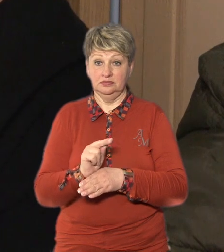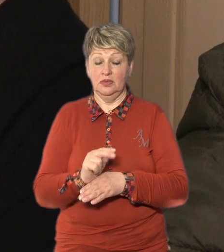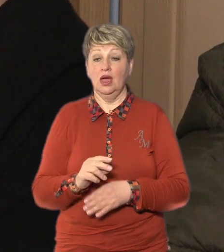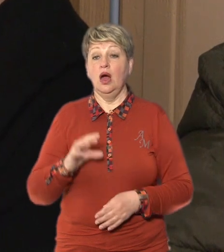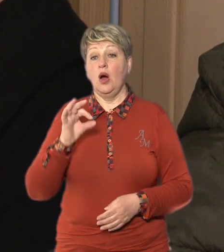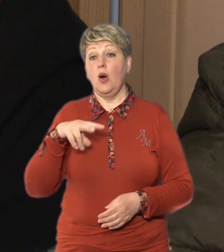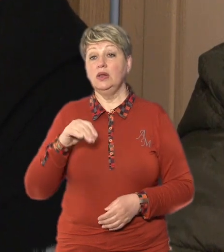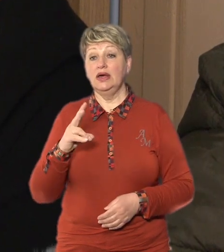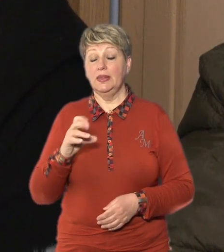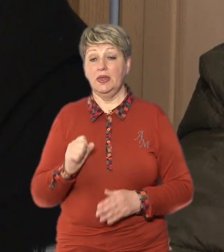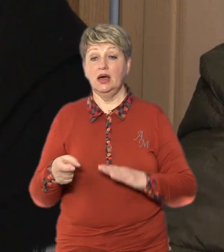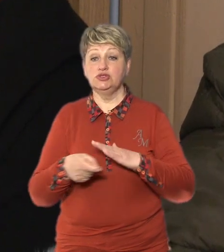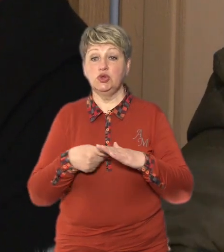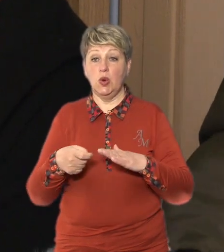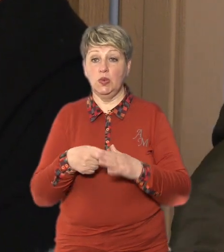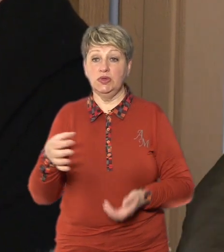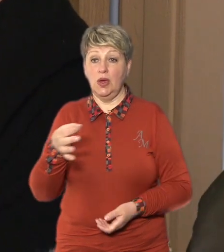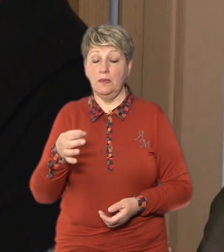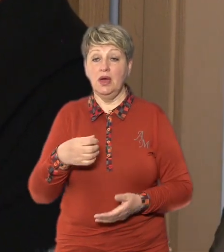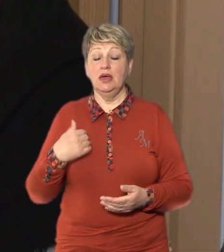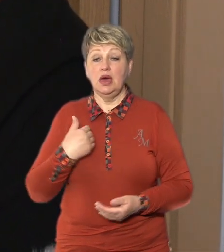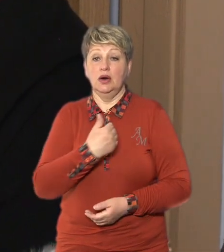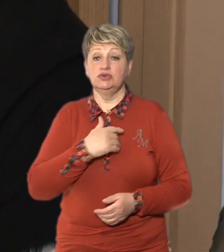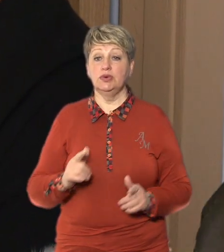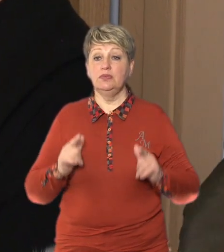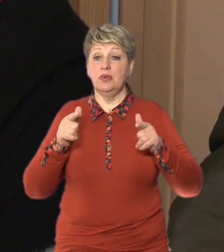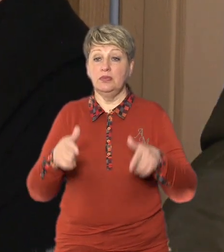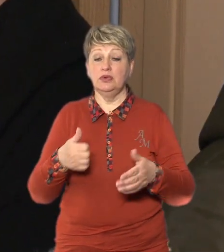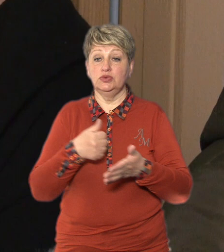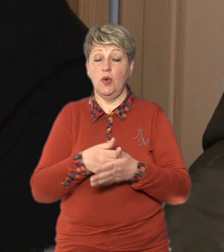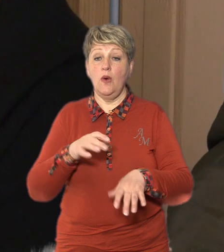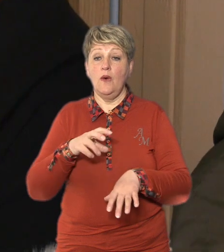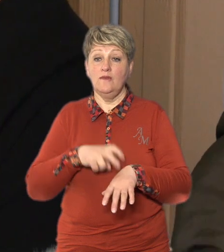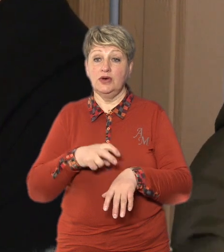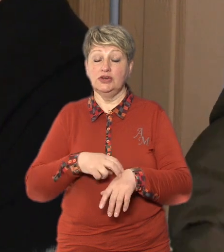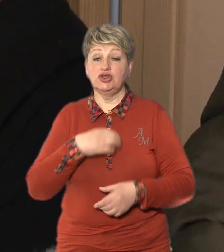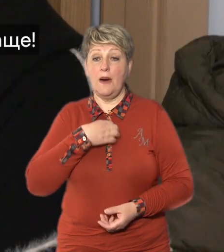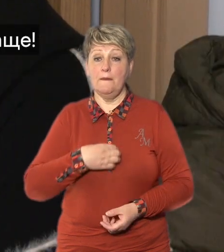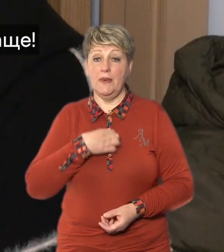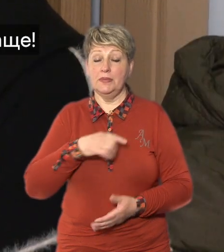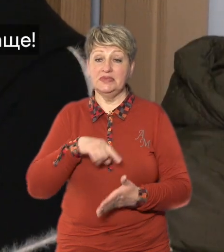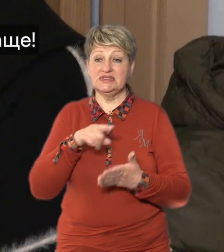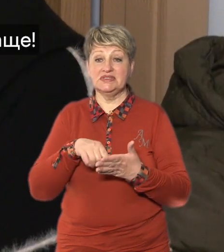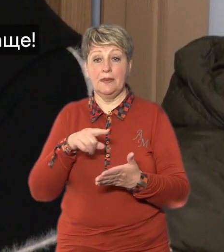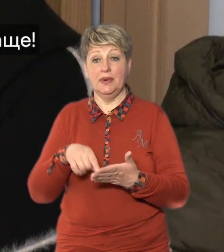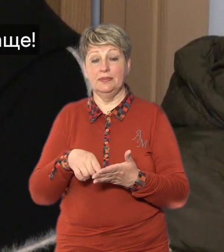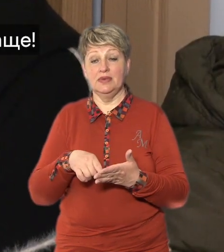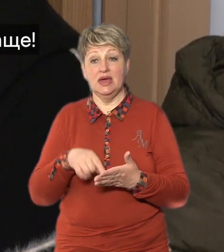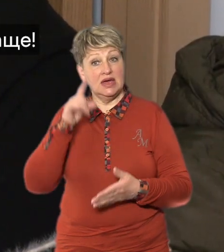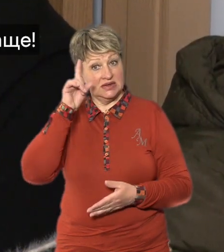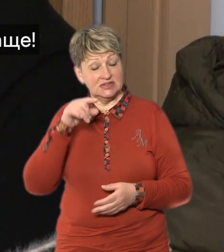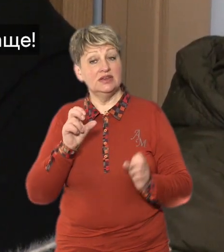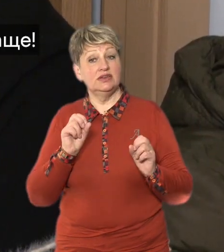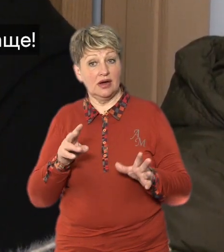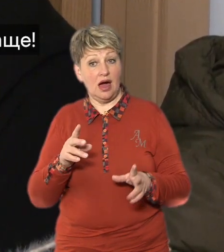Попасної Донецької області до пульмонолога я хочу звернутися з запитаннями знаєте як кажуть така голова